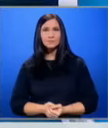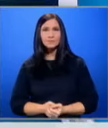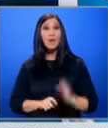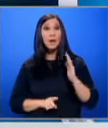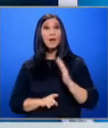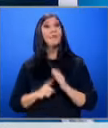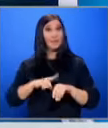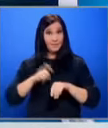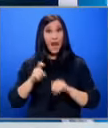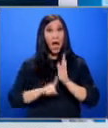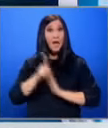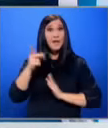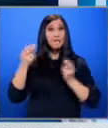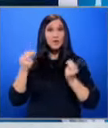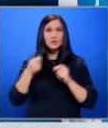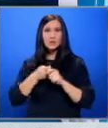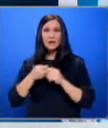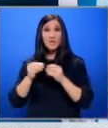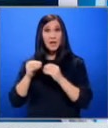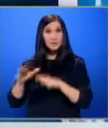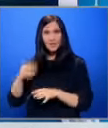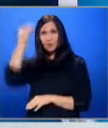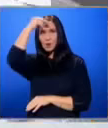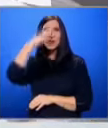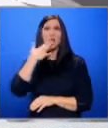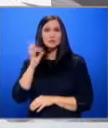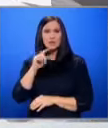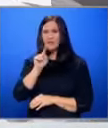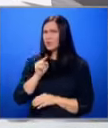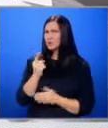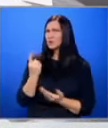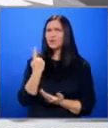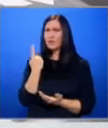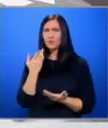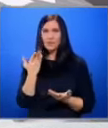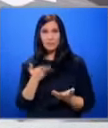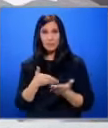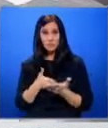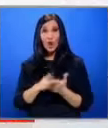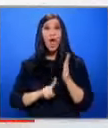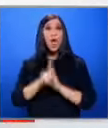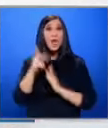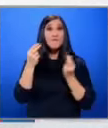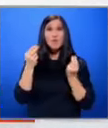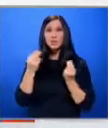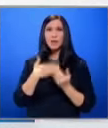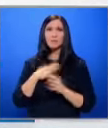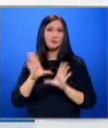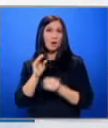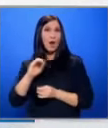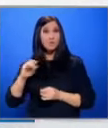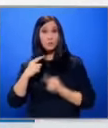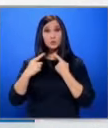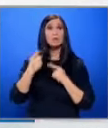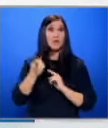И да, инфлацията направи яйцата у нас златни Въпросът е дали е само тя Инфлация въобще има в цяла Европа и при условията на тази